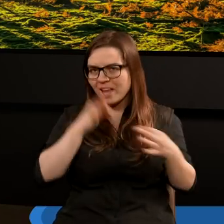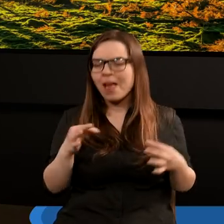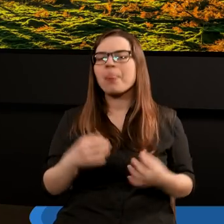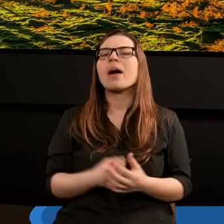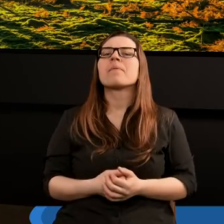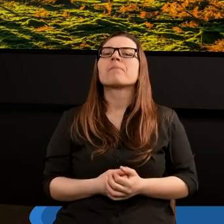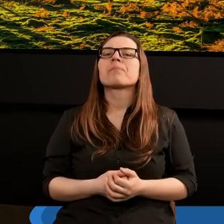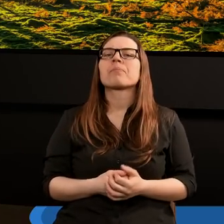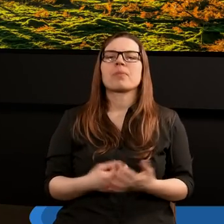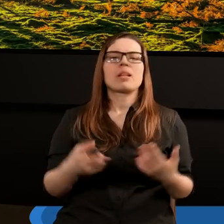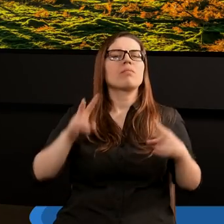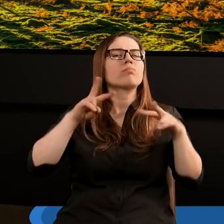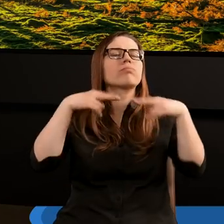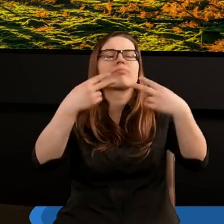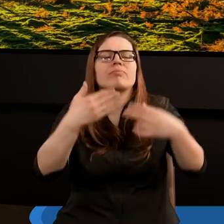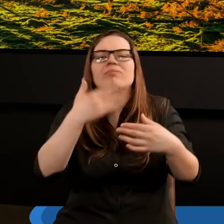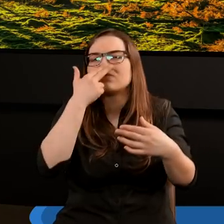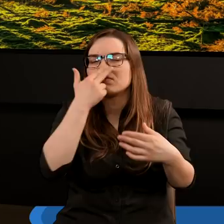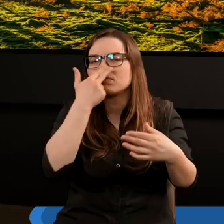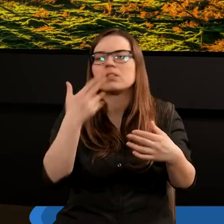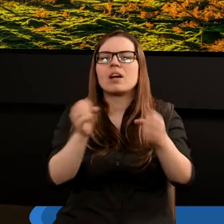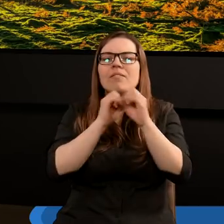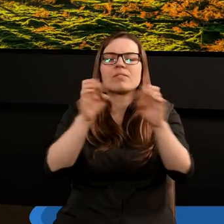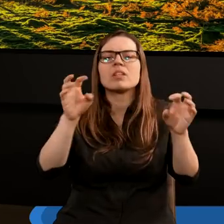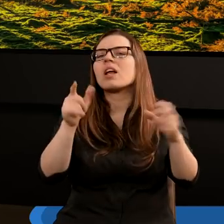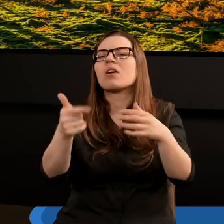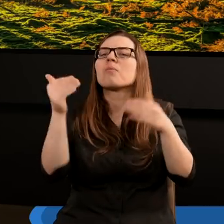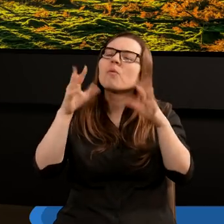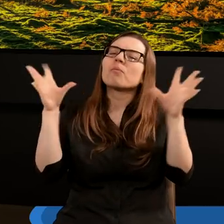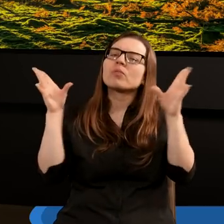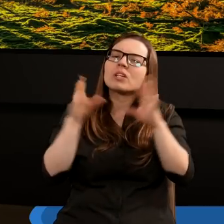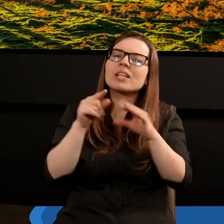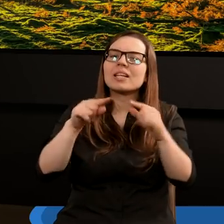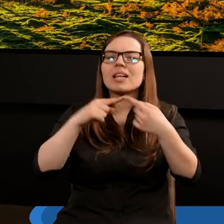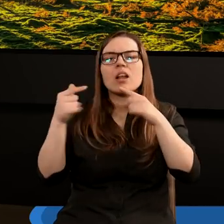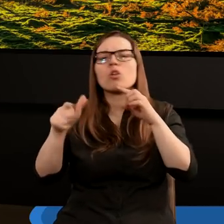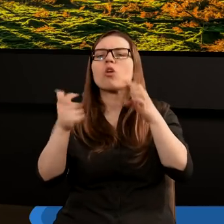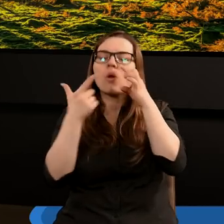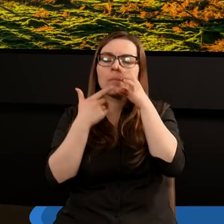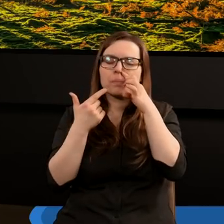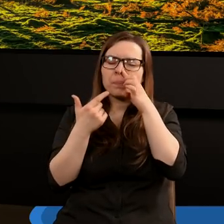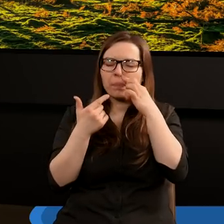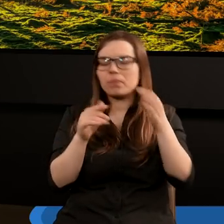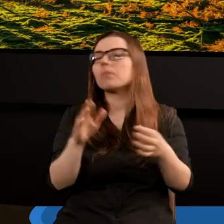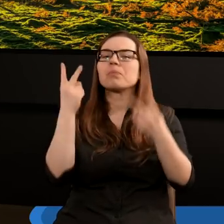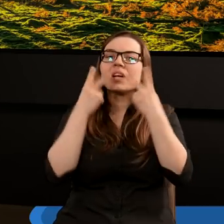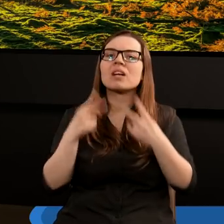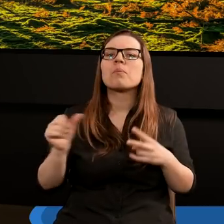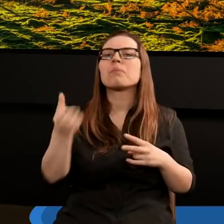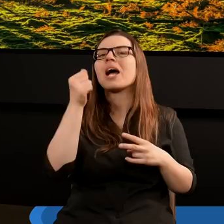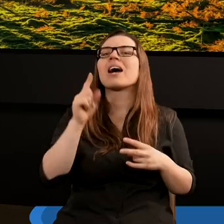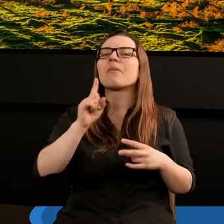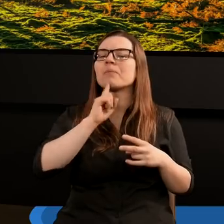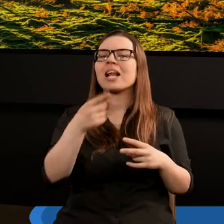Jakie jest przesłanie, gdybyśmy mieli tak, nie wiem, jednym, dwoma zdaniami podsumować to, co przeczytaliśmy w tej chwili. Jakie jest przesłanie